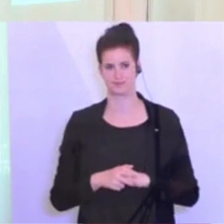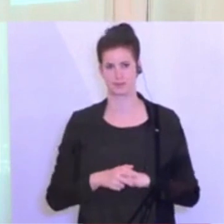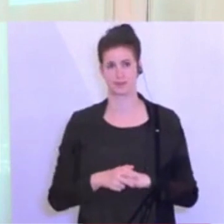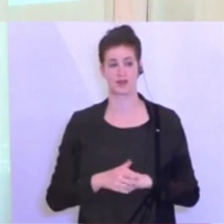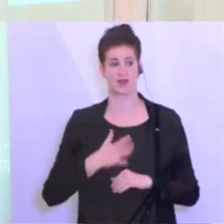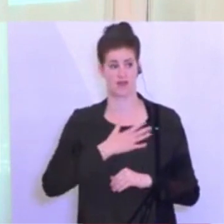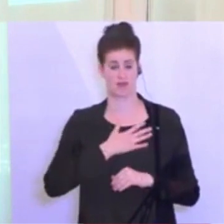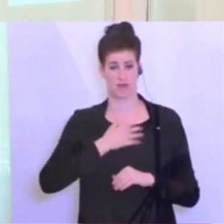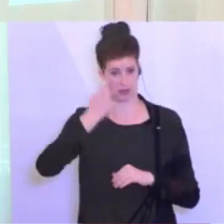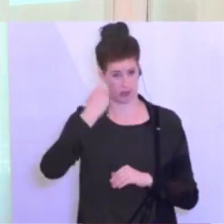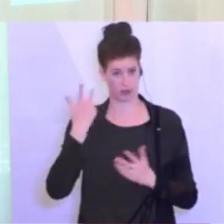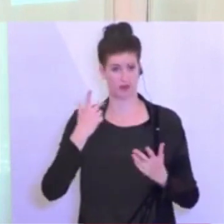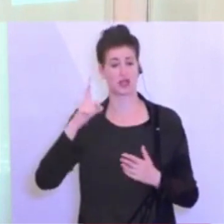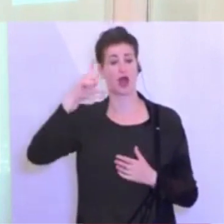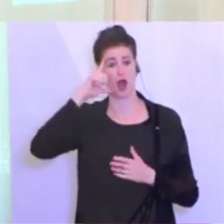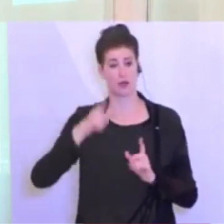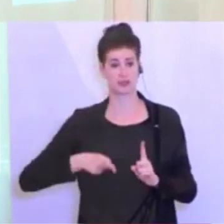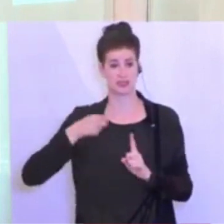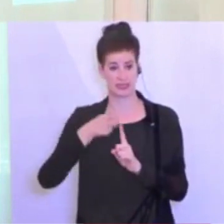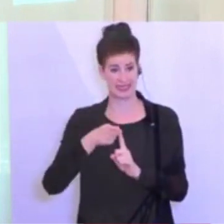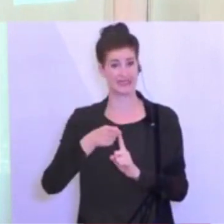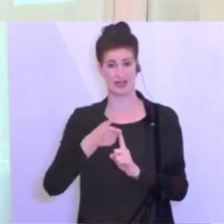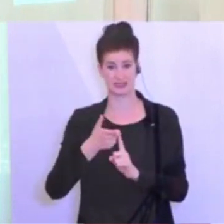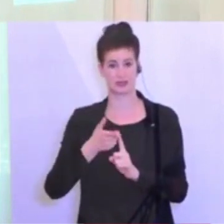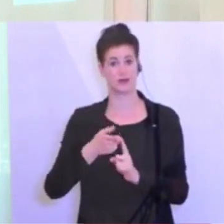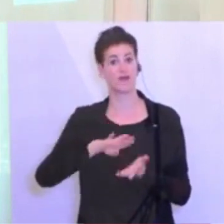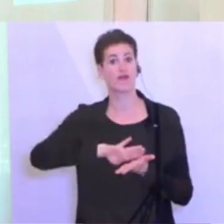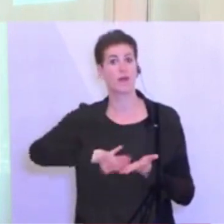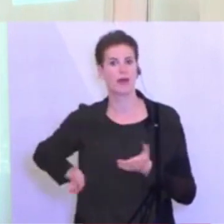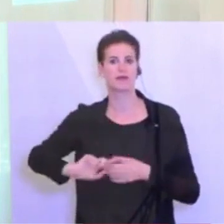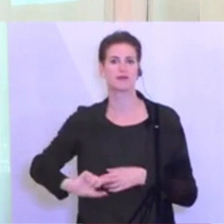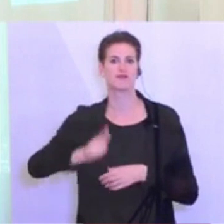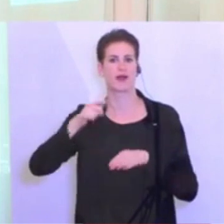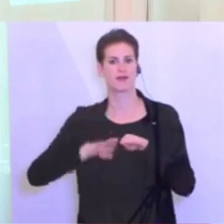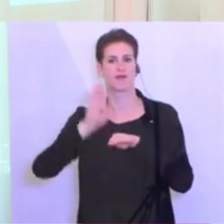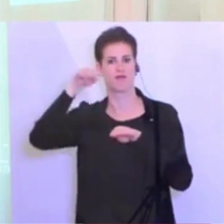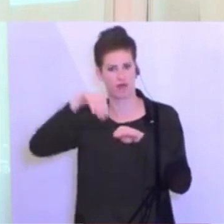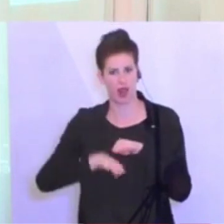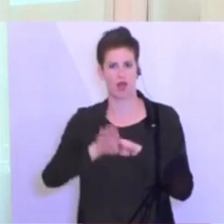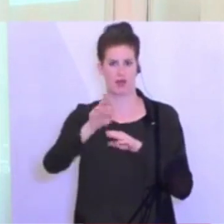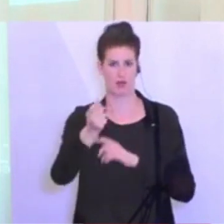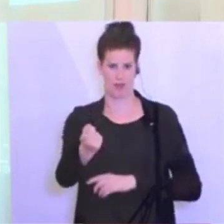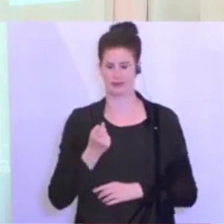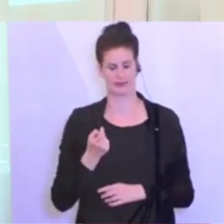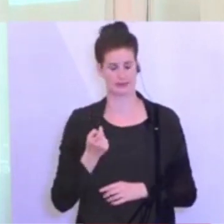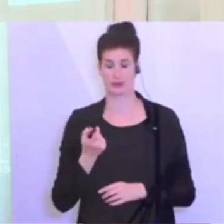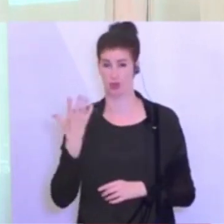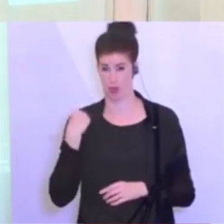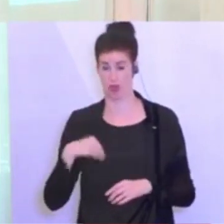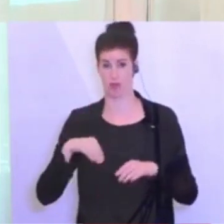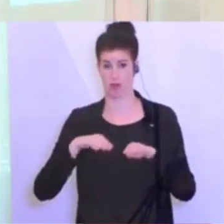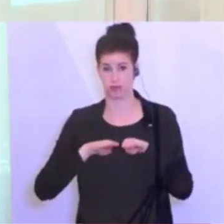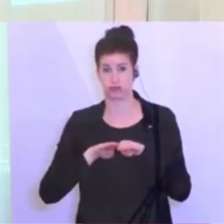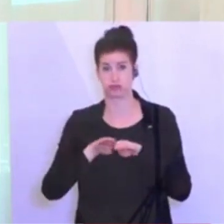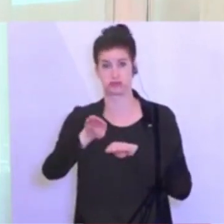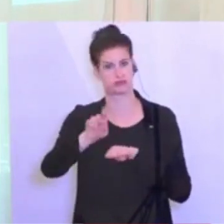ist unser Hauptziel ja zu vermeiden, dass es eine zweite Welle gibt. Da sind wir uns alle einig, die wäre verheerend für unser Land. Die